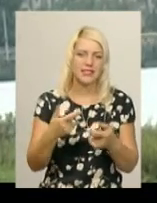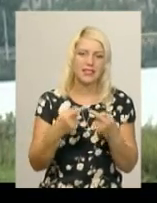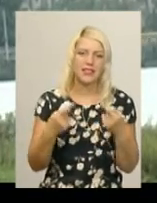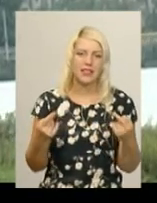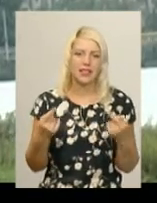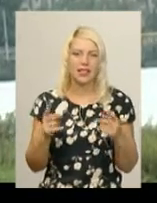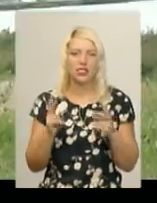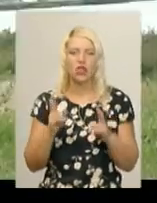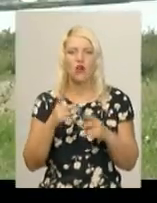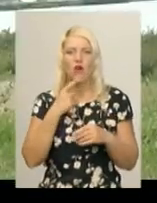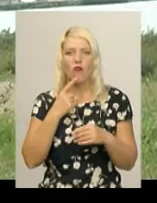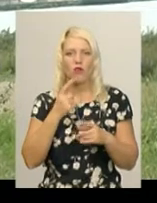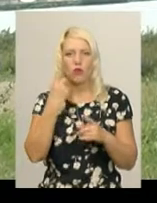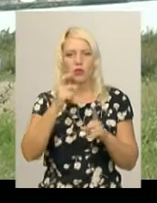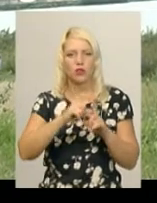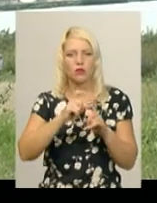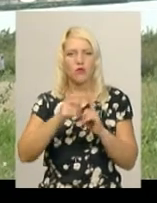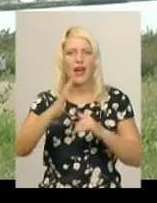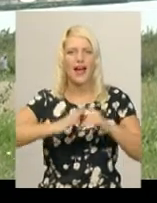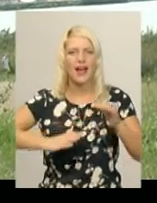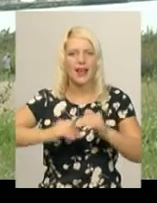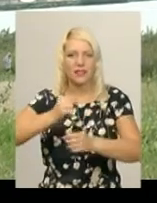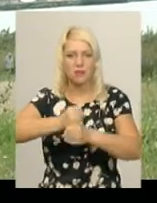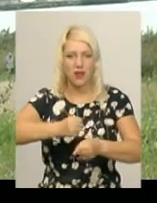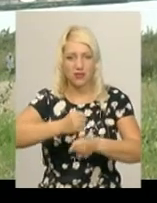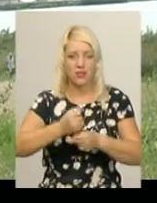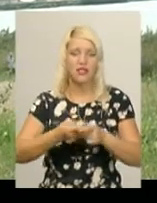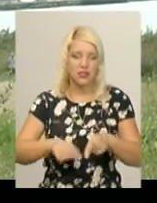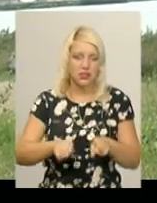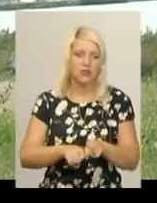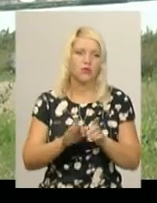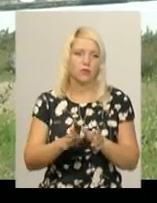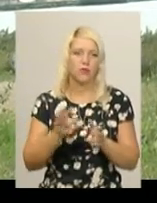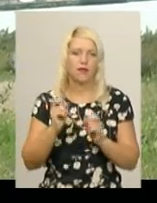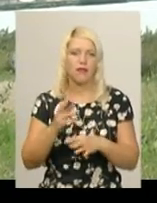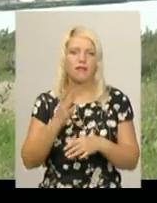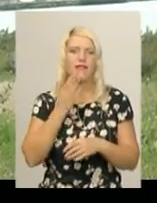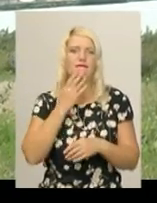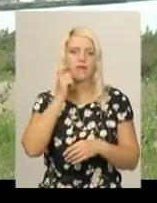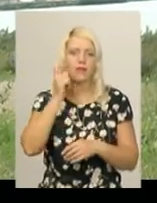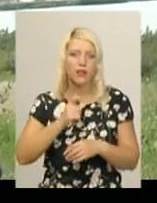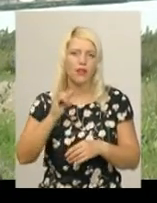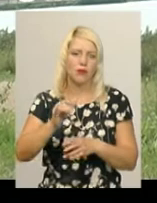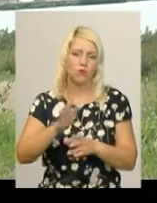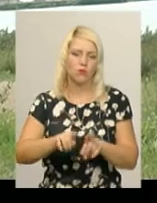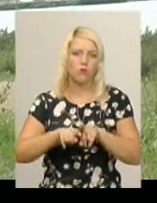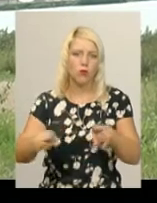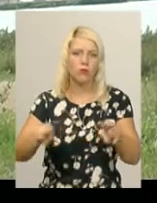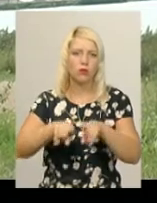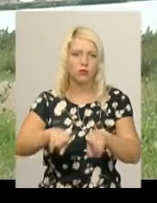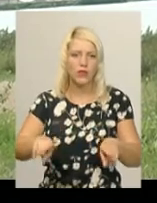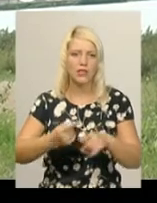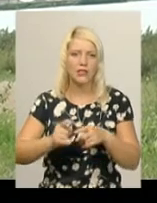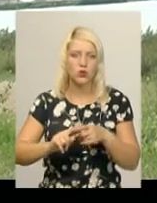говоримо, не словом, хендмейд. Ми хочемо це все оформити в такому стилі, більш етнічному, і пропагувати цю ідею,